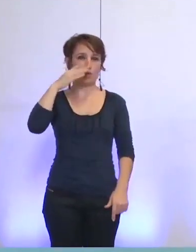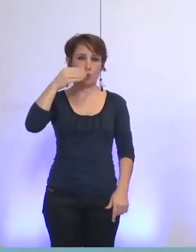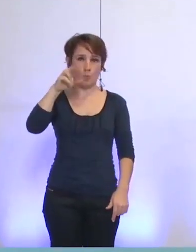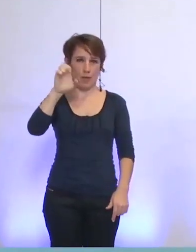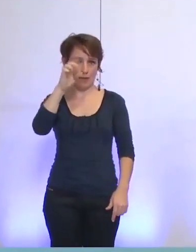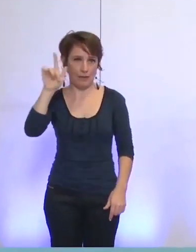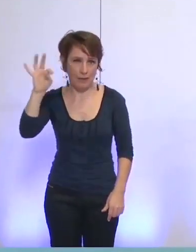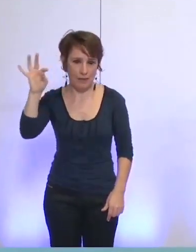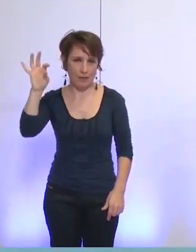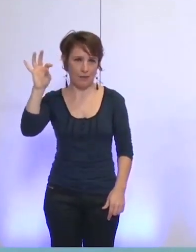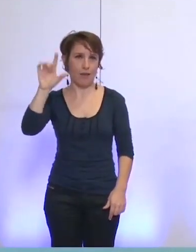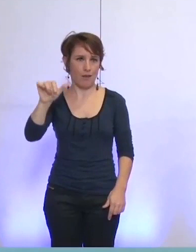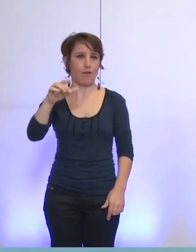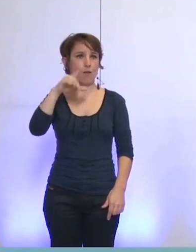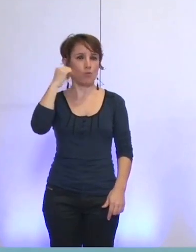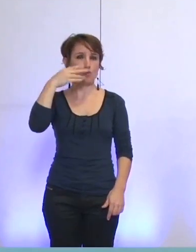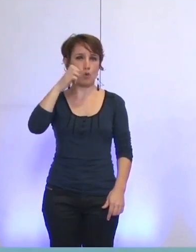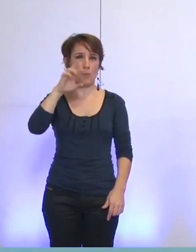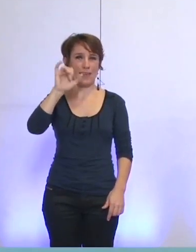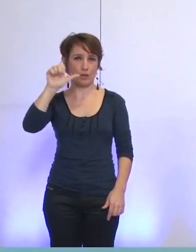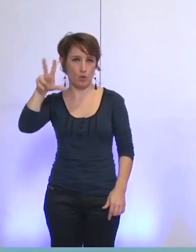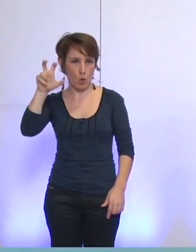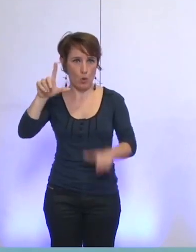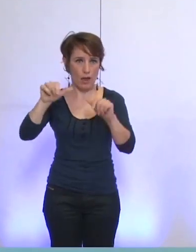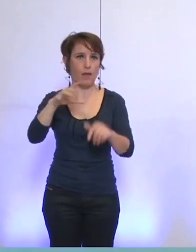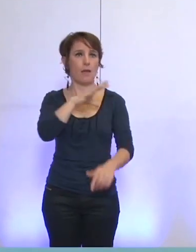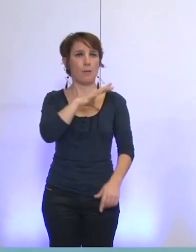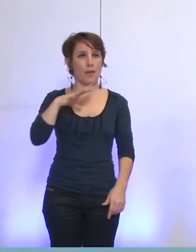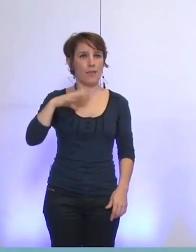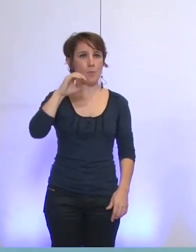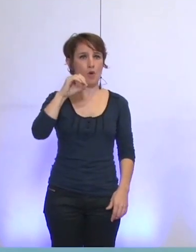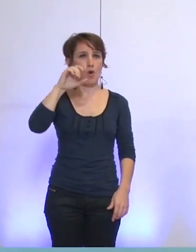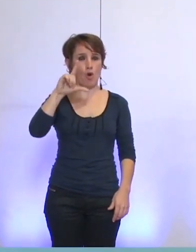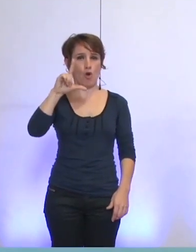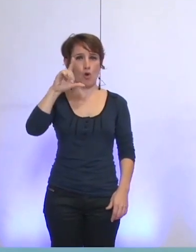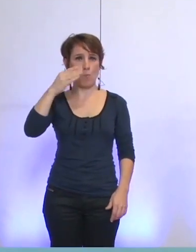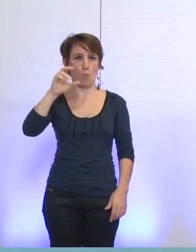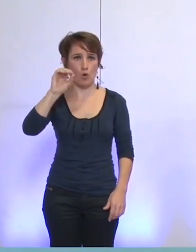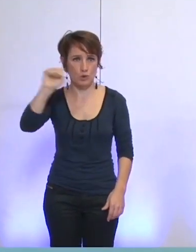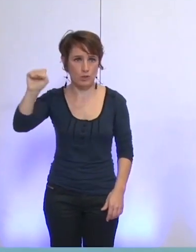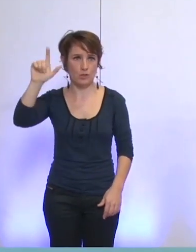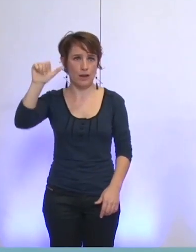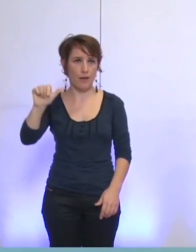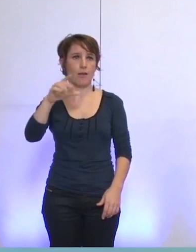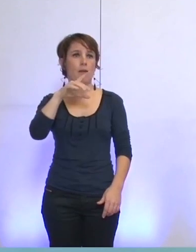Pierre Meriot, Yann Mongaburu, Anne-Sophie Olmos, Bernadette Richard-Finault,